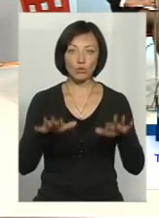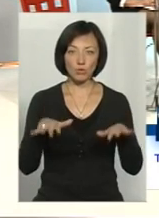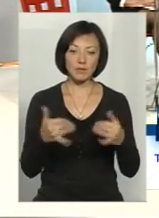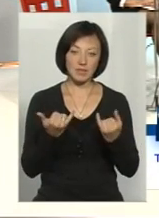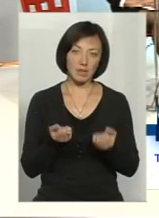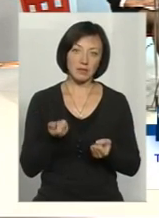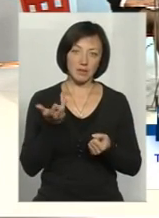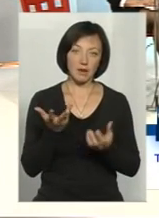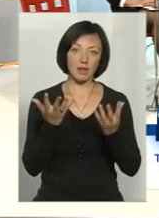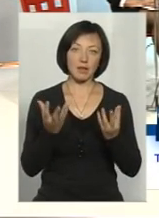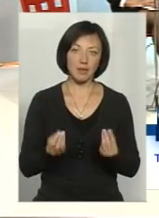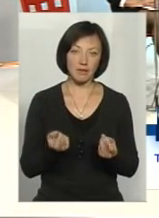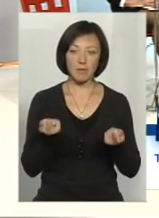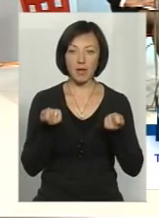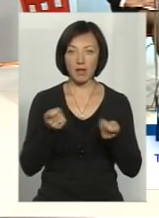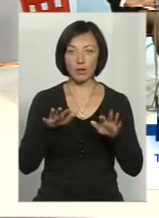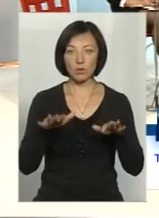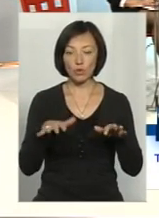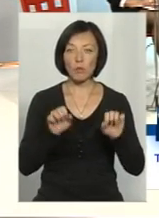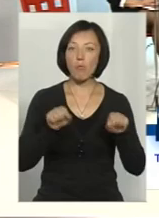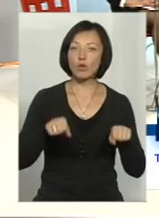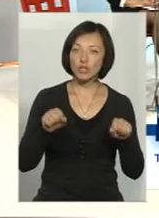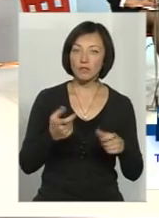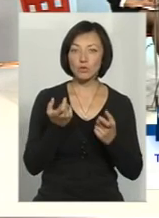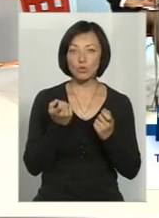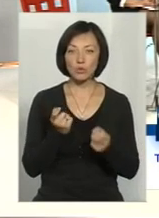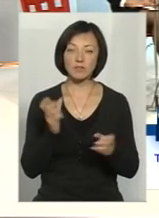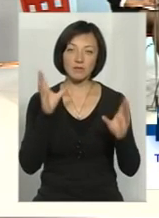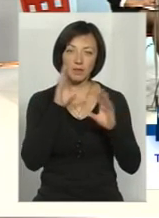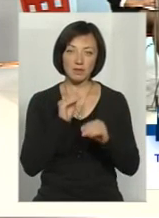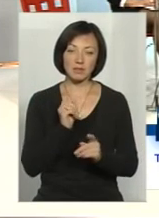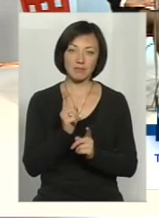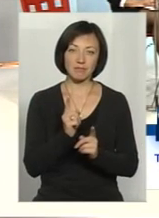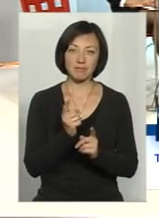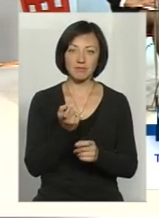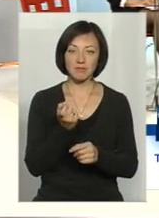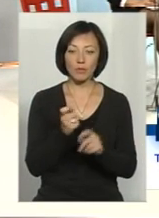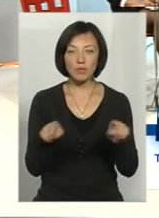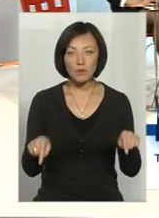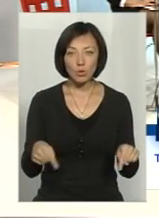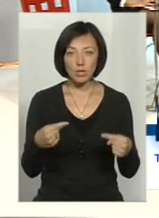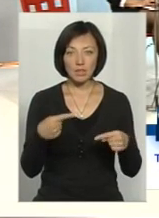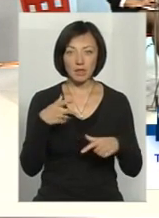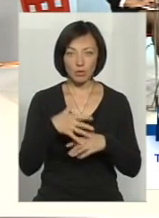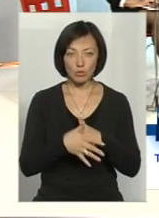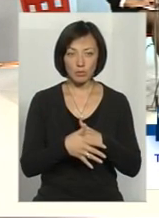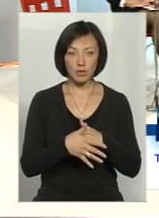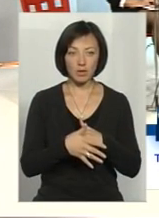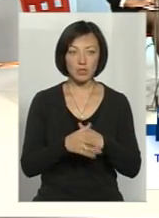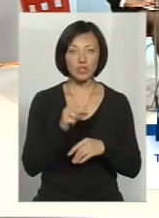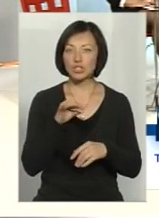кілька днів ми спостріляємо невеличкий дощик, можливо, щось дасть там відродитися, я так розумію, так?